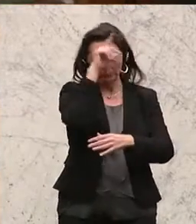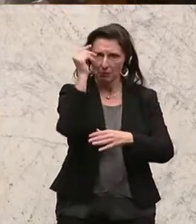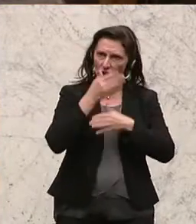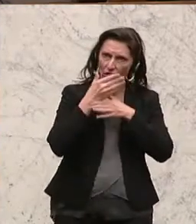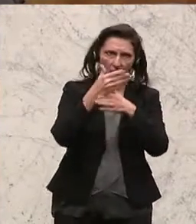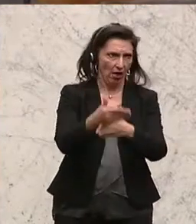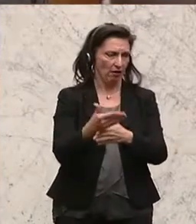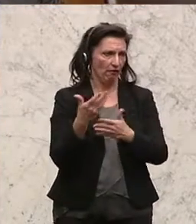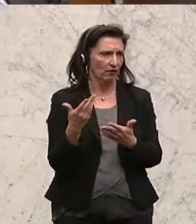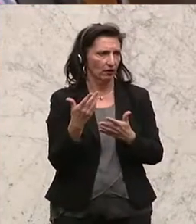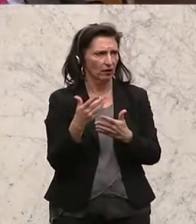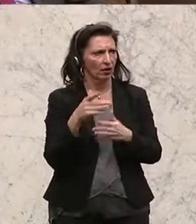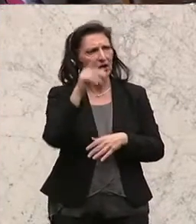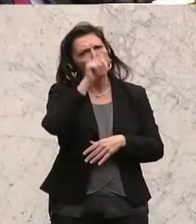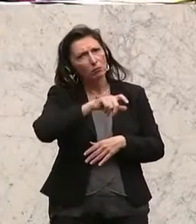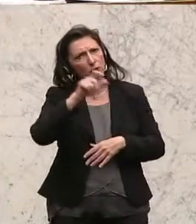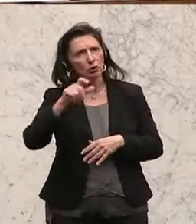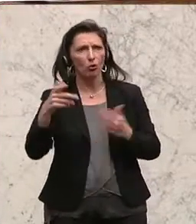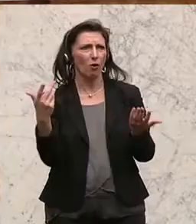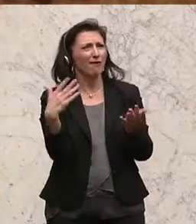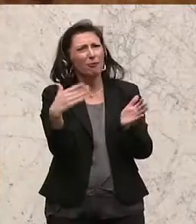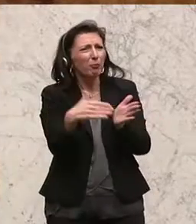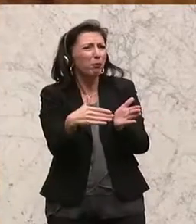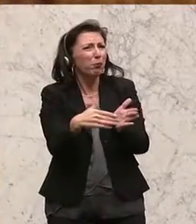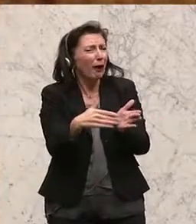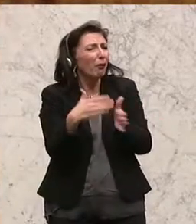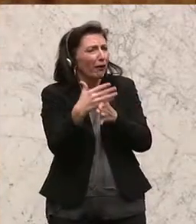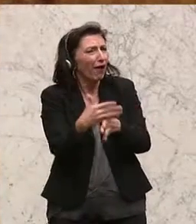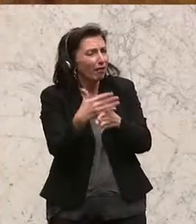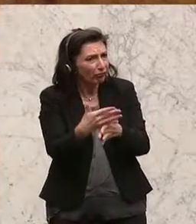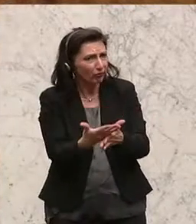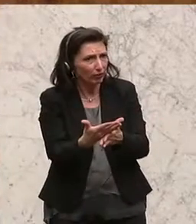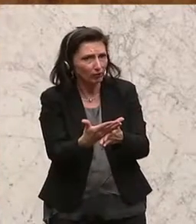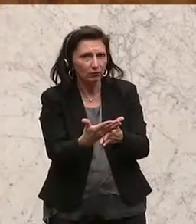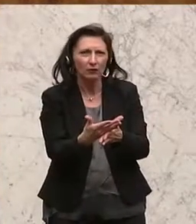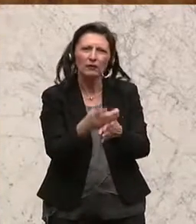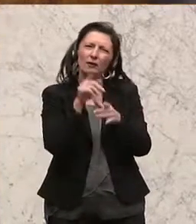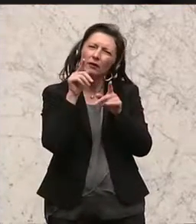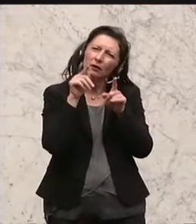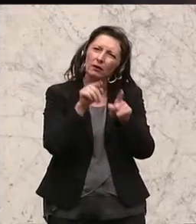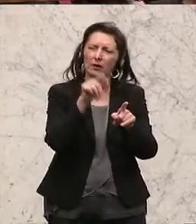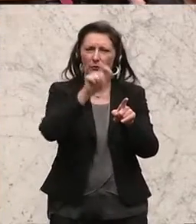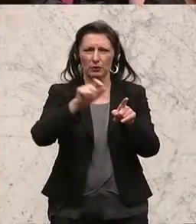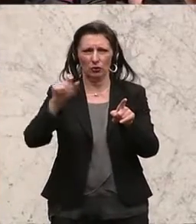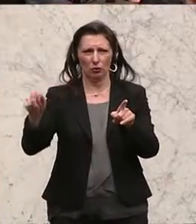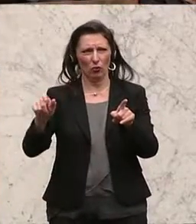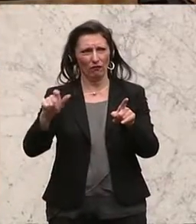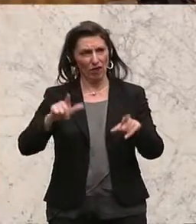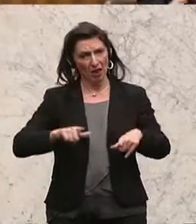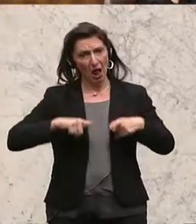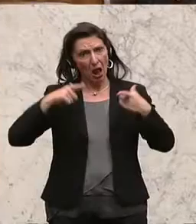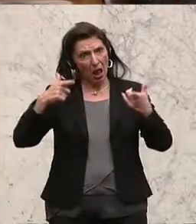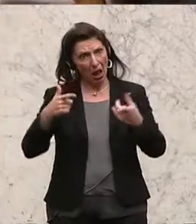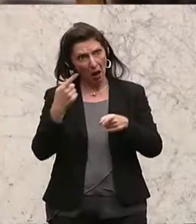die Hilfe von anderen dringend brauchen, ihnen die Würde am Ende des Lebens